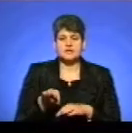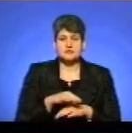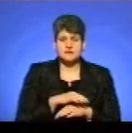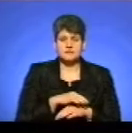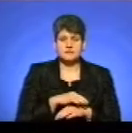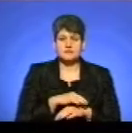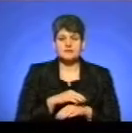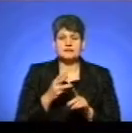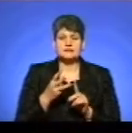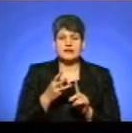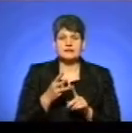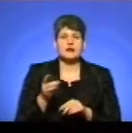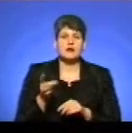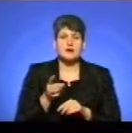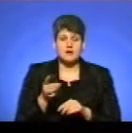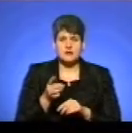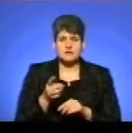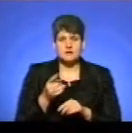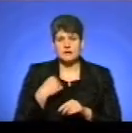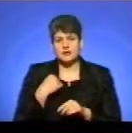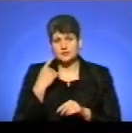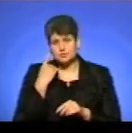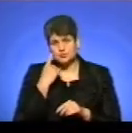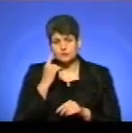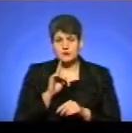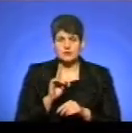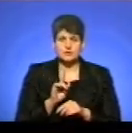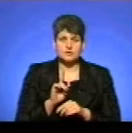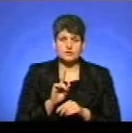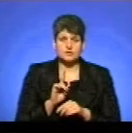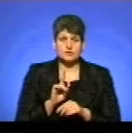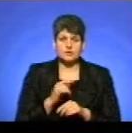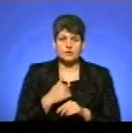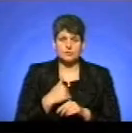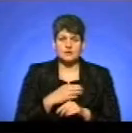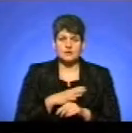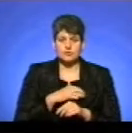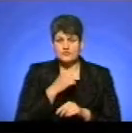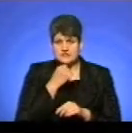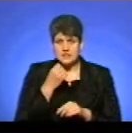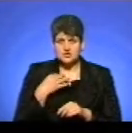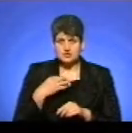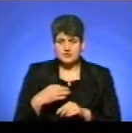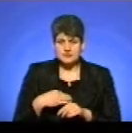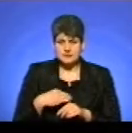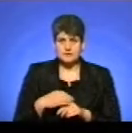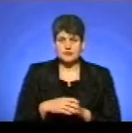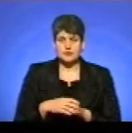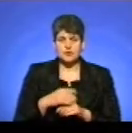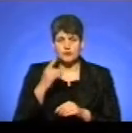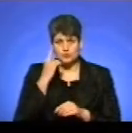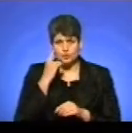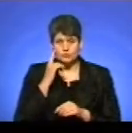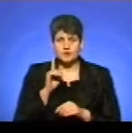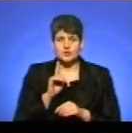третій раз. Я думала, що у мене був старший син, думала, що